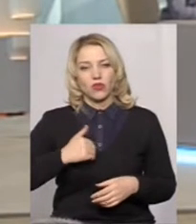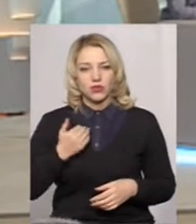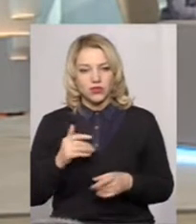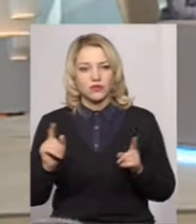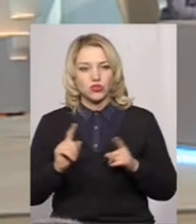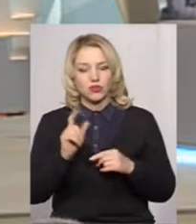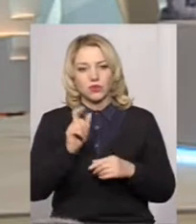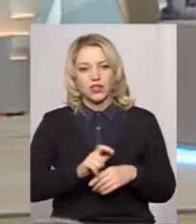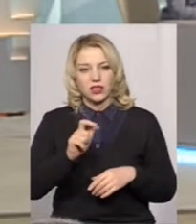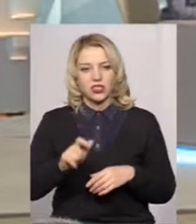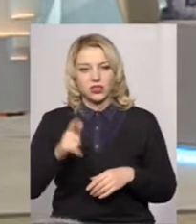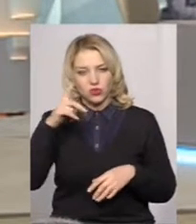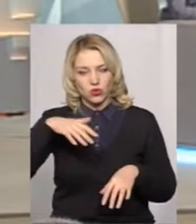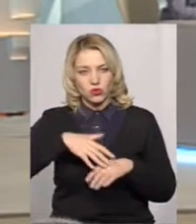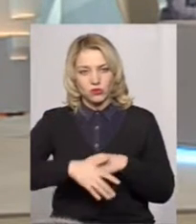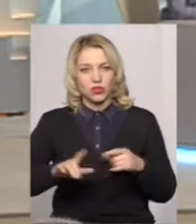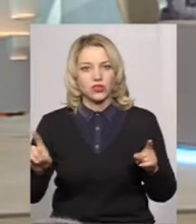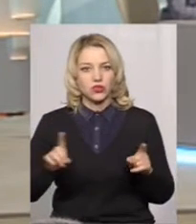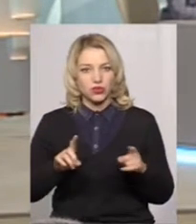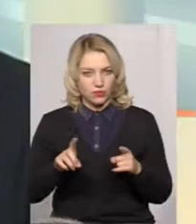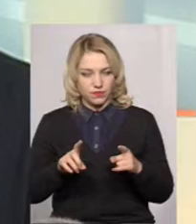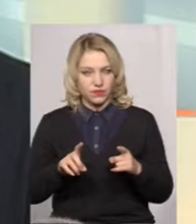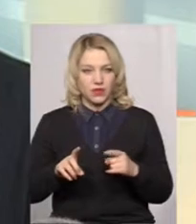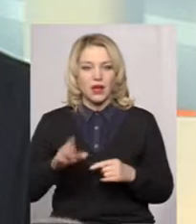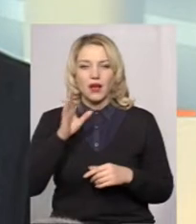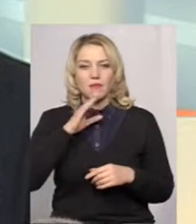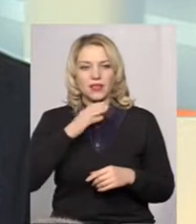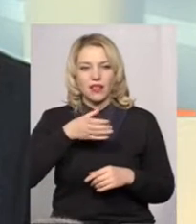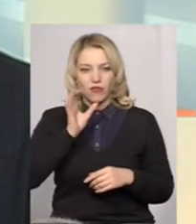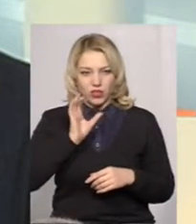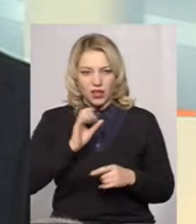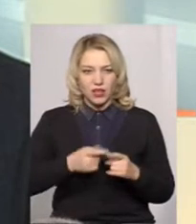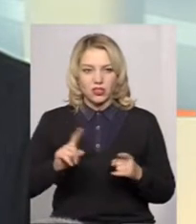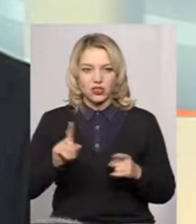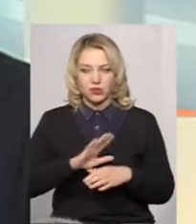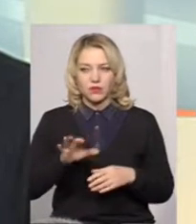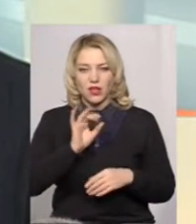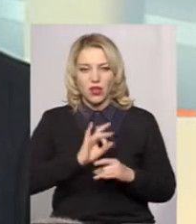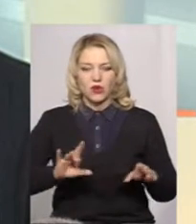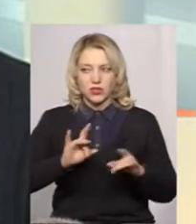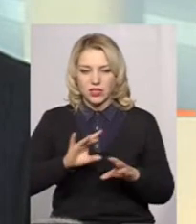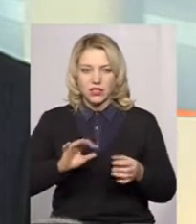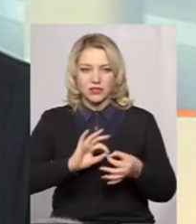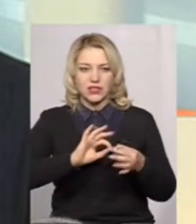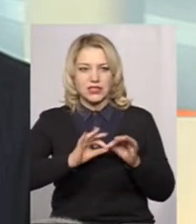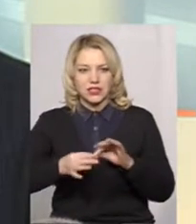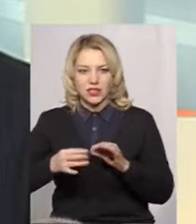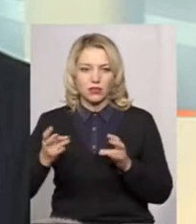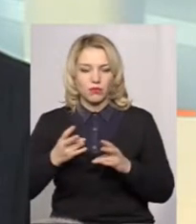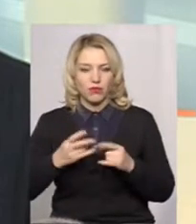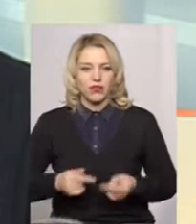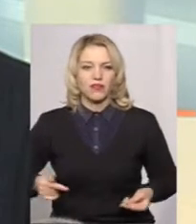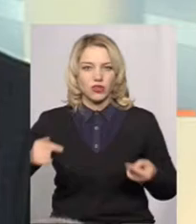глядачі зрозуміли, що питна вода, щоб не розказувати дуже складно, повинна